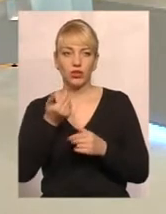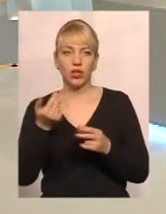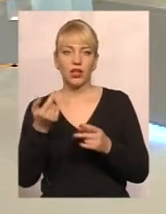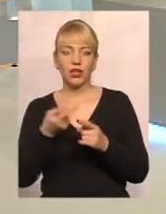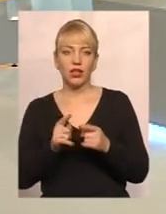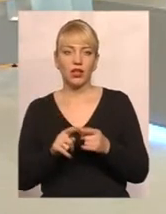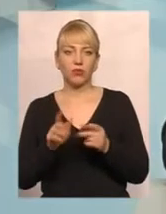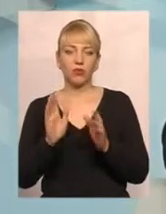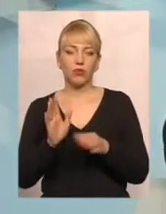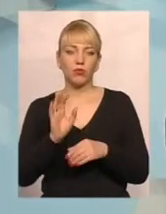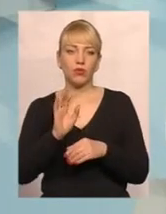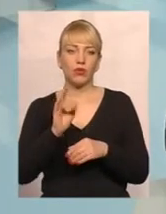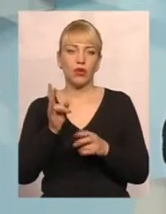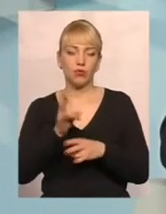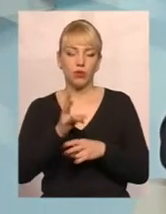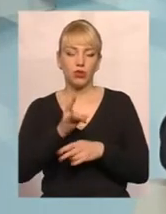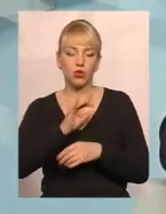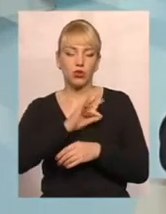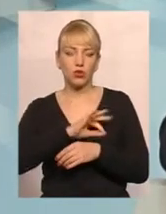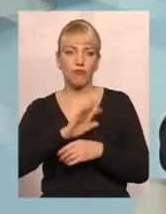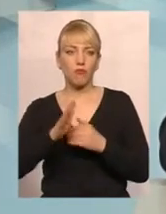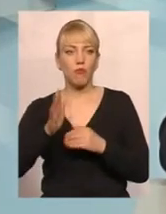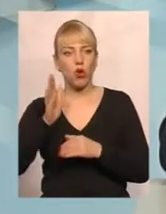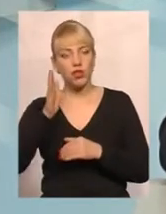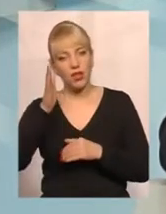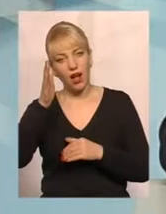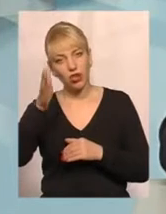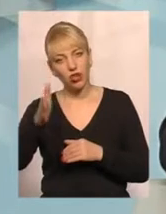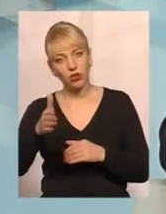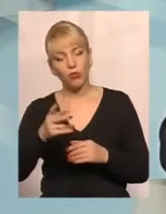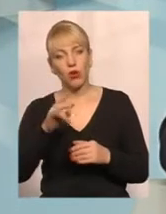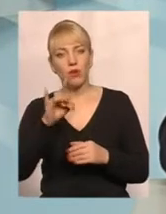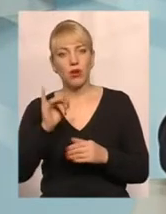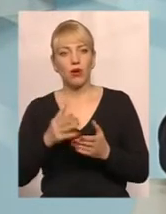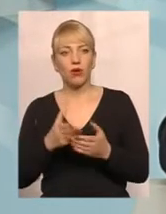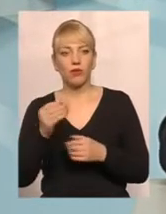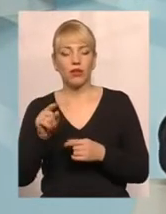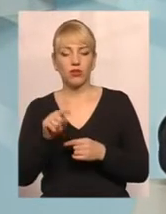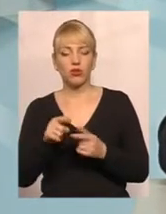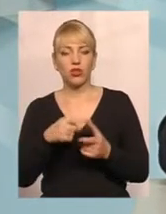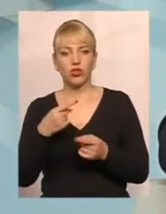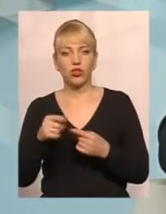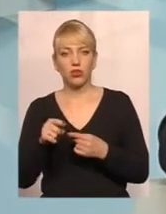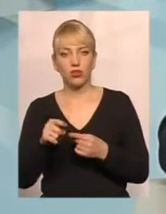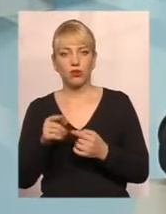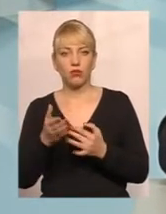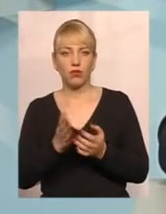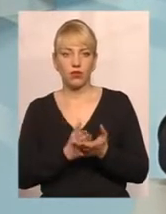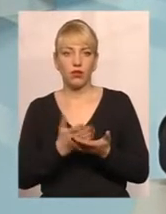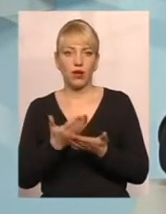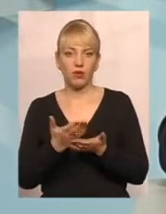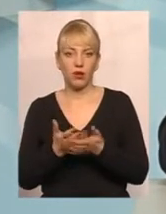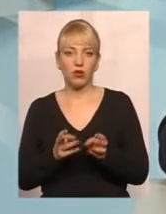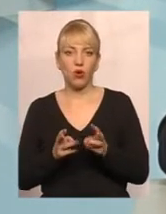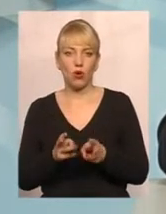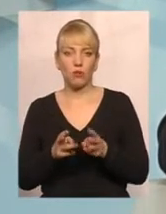скористатися в подальшому при оплаті тої чи іншої послуги. Візьмемо, до прикладу, опалення